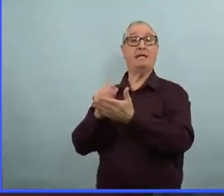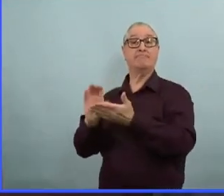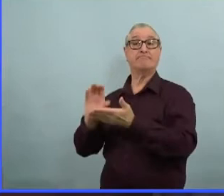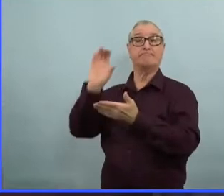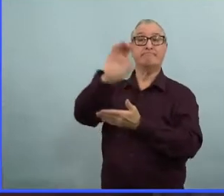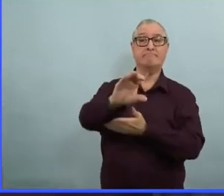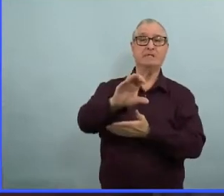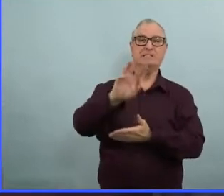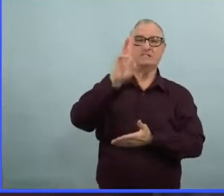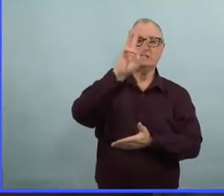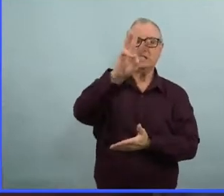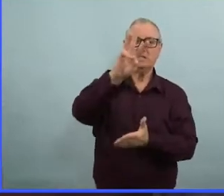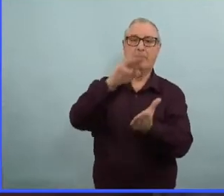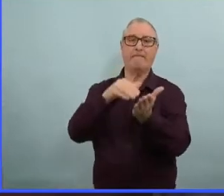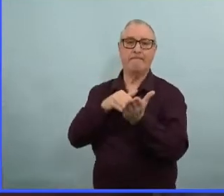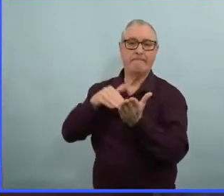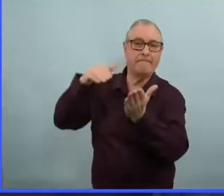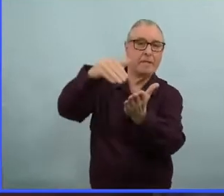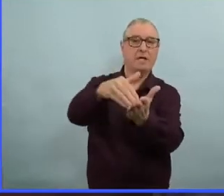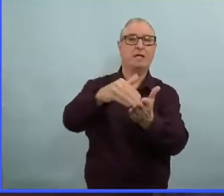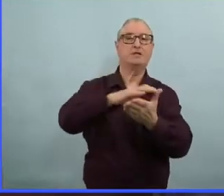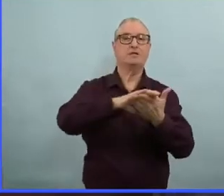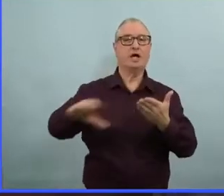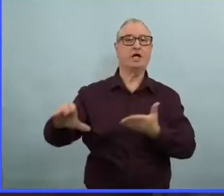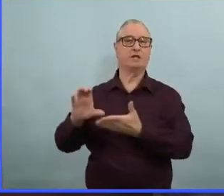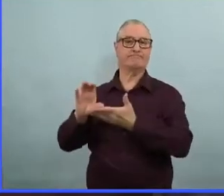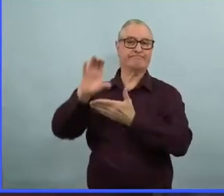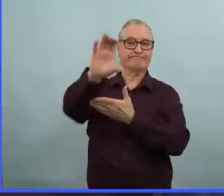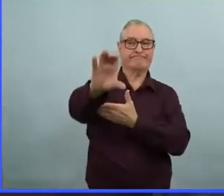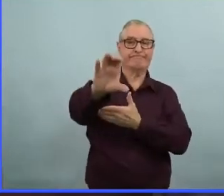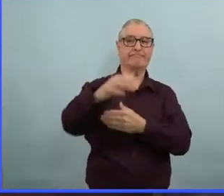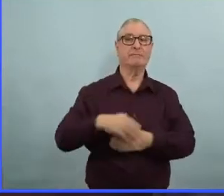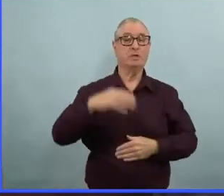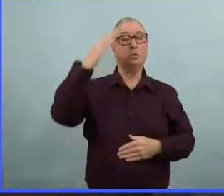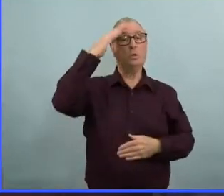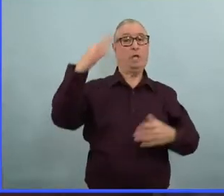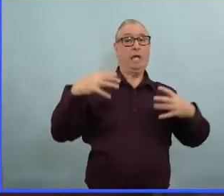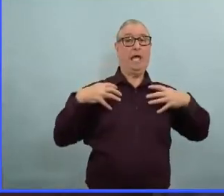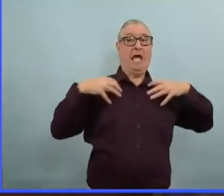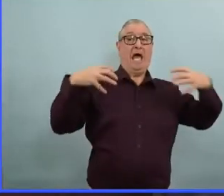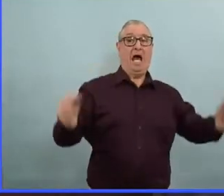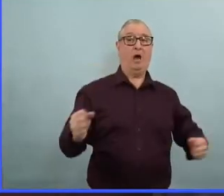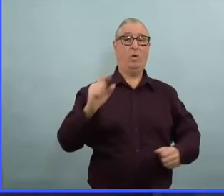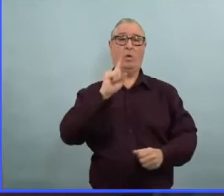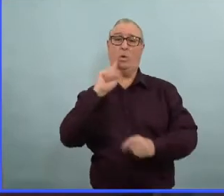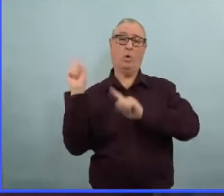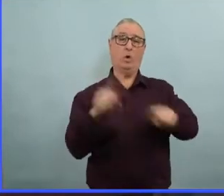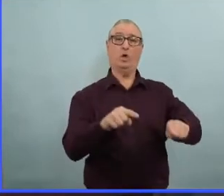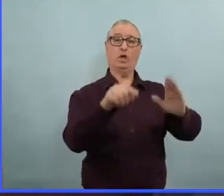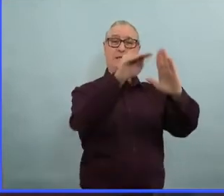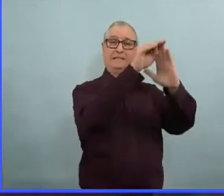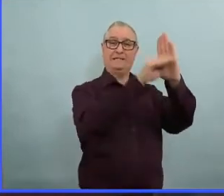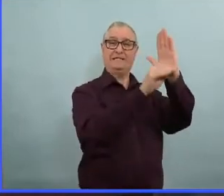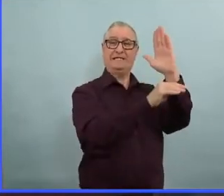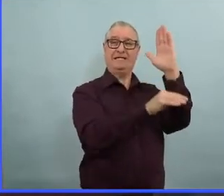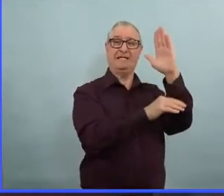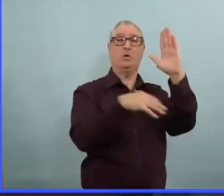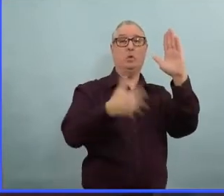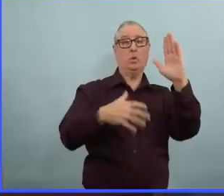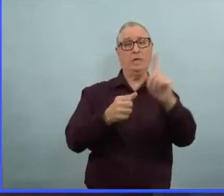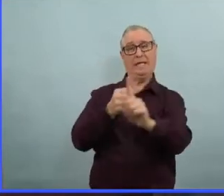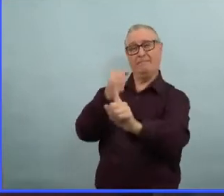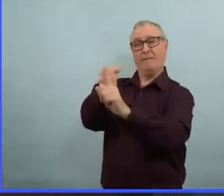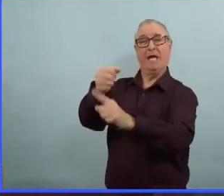continuent à subir des répercussions négatives des ordres de santé publique. Donc, à partir de maintenant, nous allons